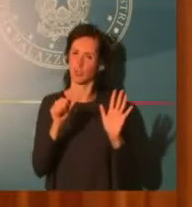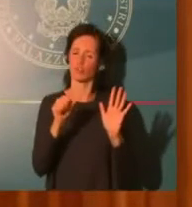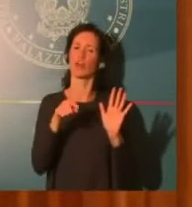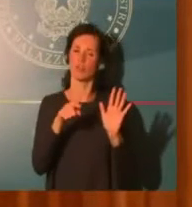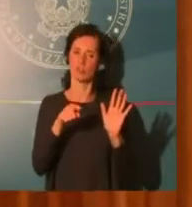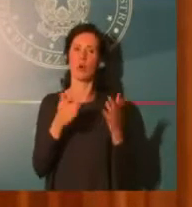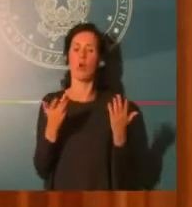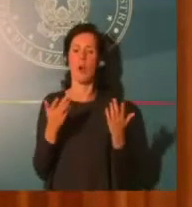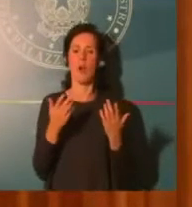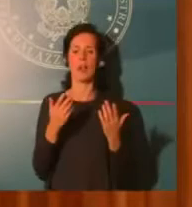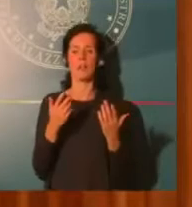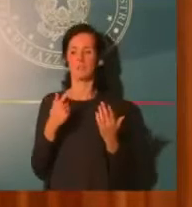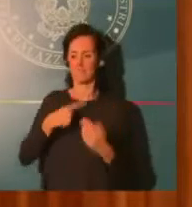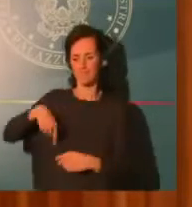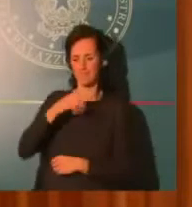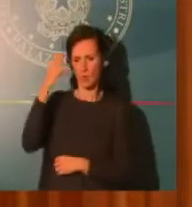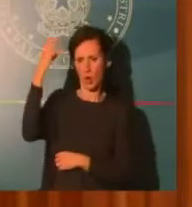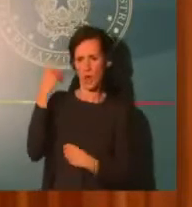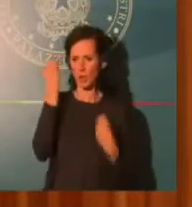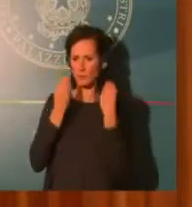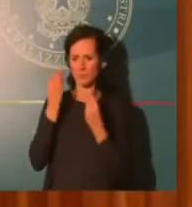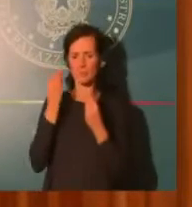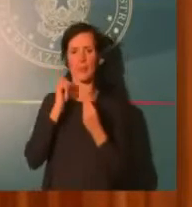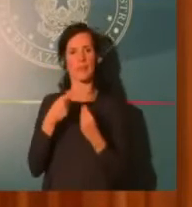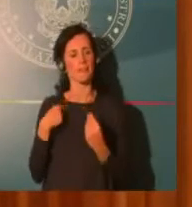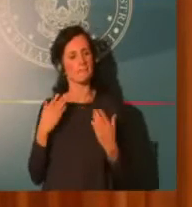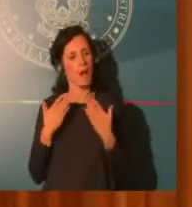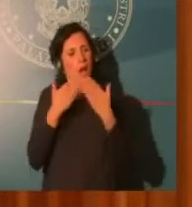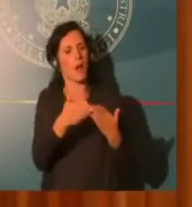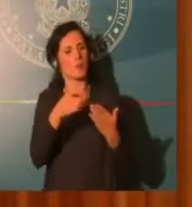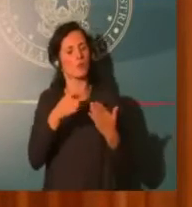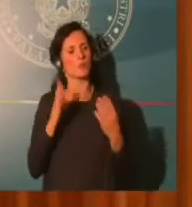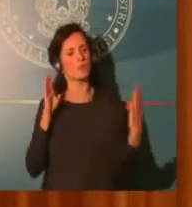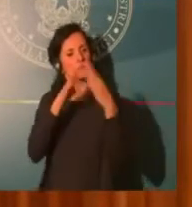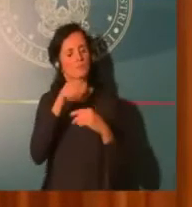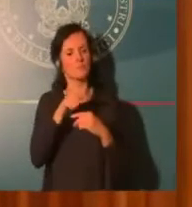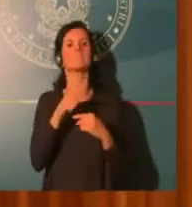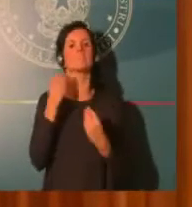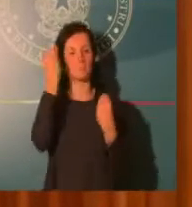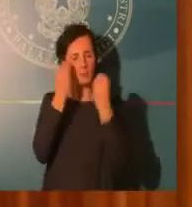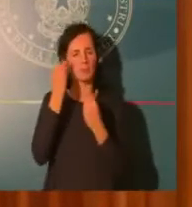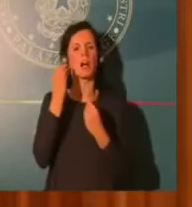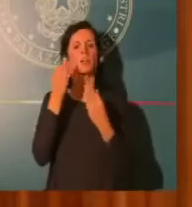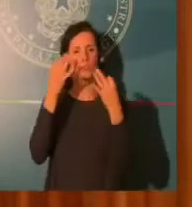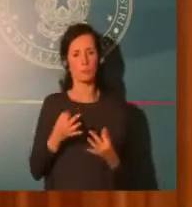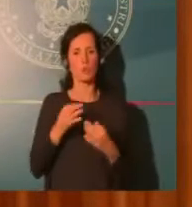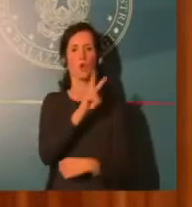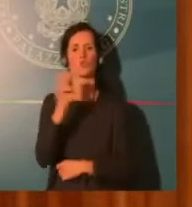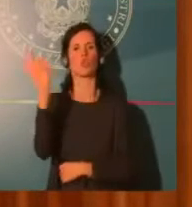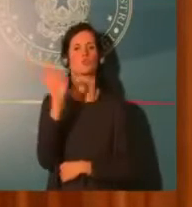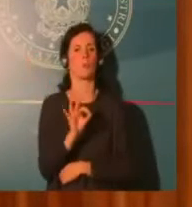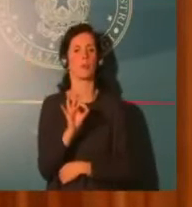coefficiente del 200% di quanto ricevuto precedentemente e per i bar, le pasticcerie e la gelateria il 150%.